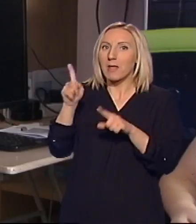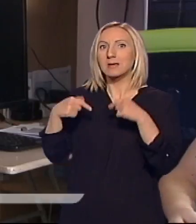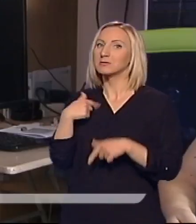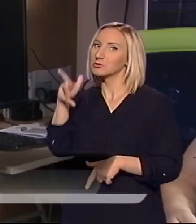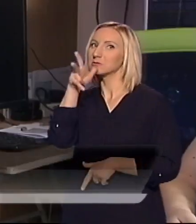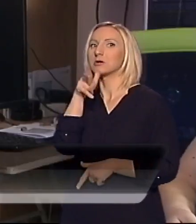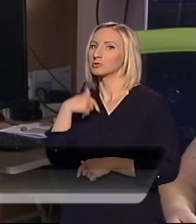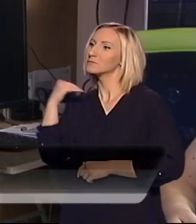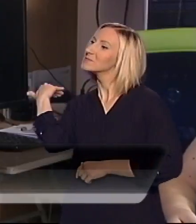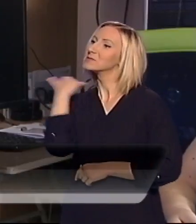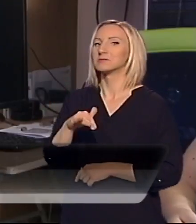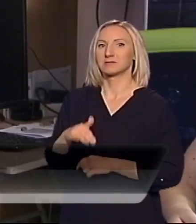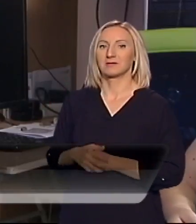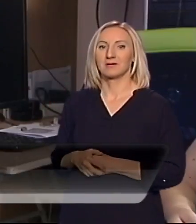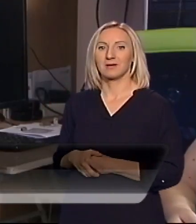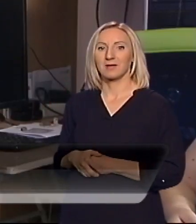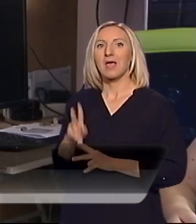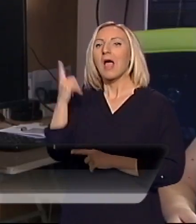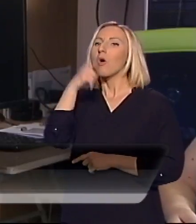Tako je zgleda odgleda ti dve tineđerke.